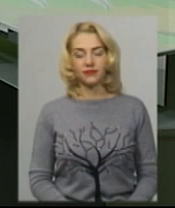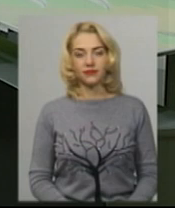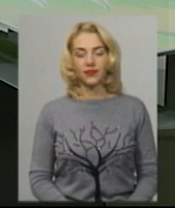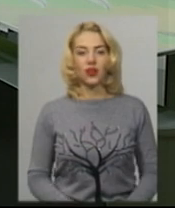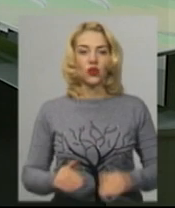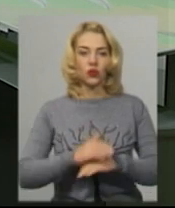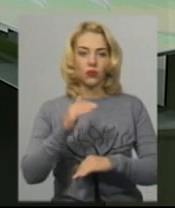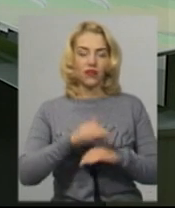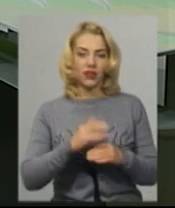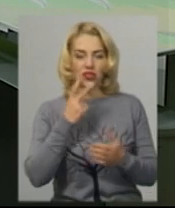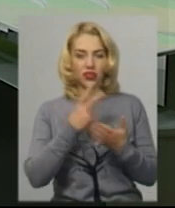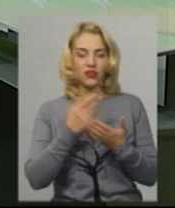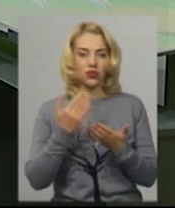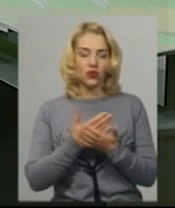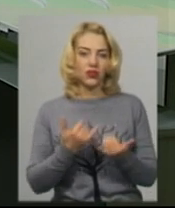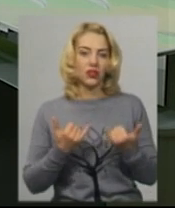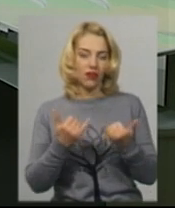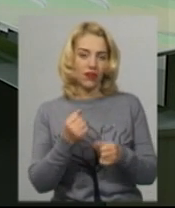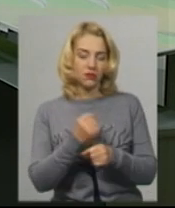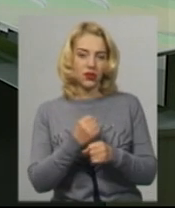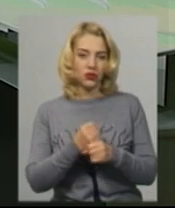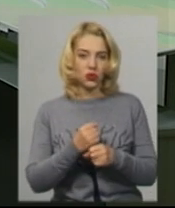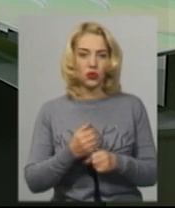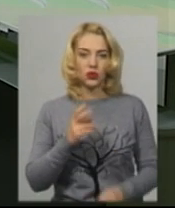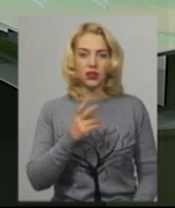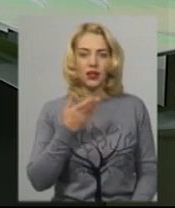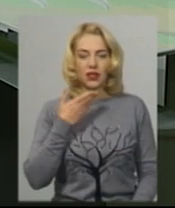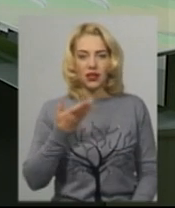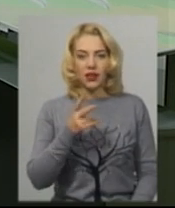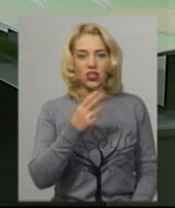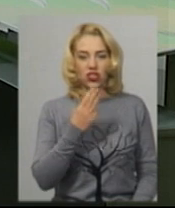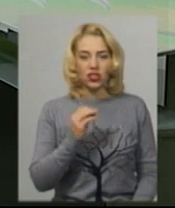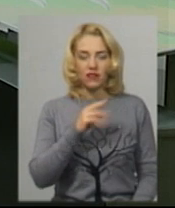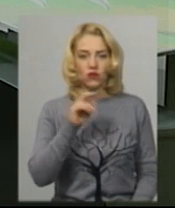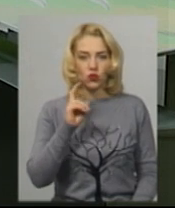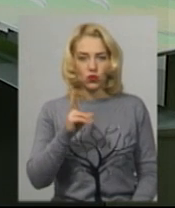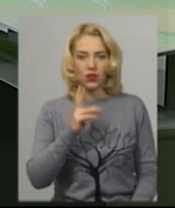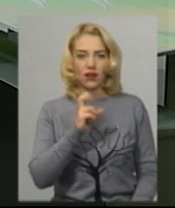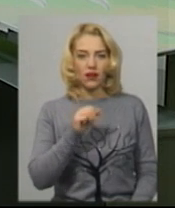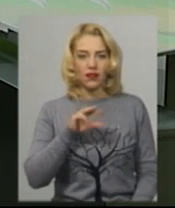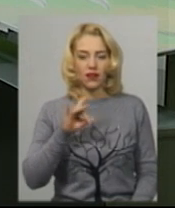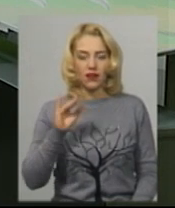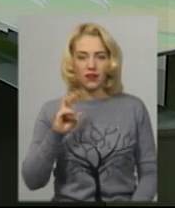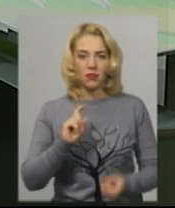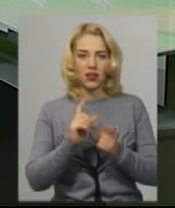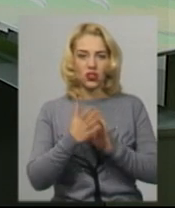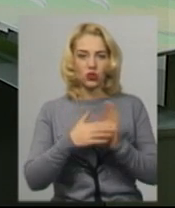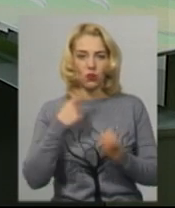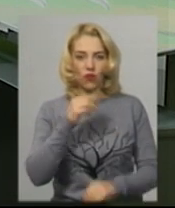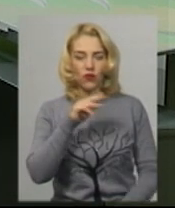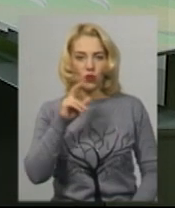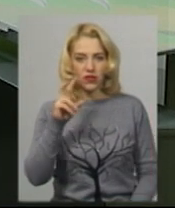Доброго вечора, в ефірі новини. У студії для вас працює ведуча Катерина Шевчук, на жест умову перекладає Оксана Фіновська. Далі ви побачите.